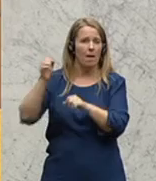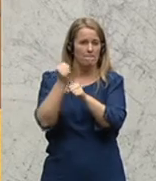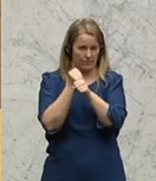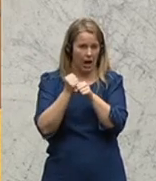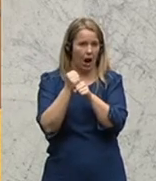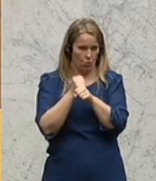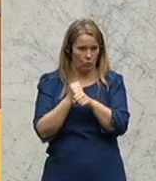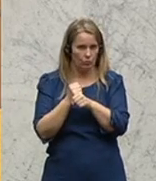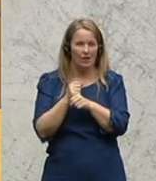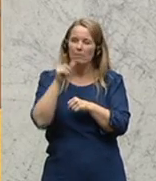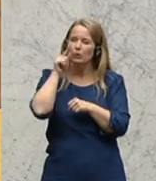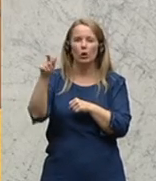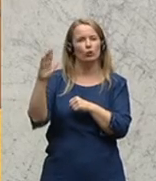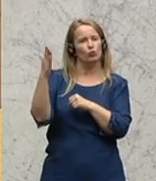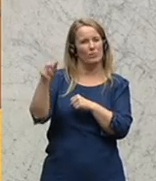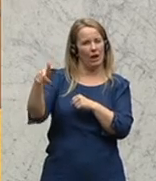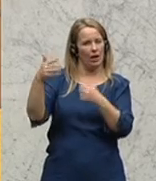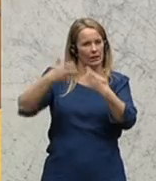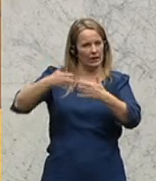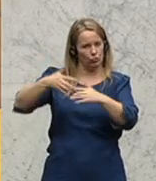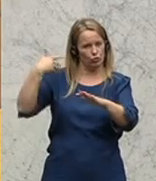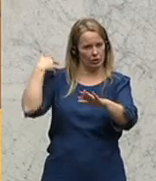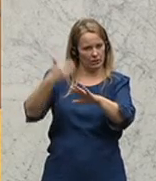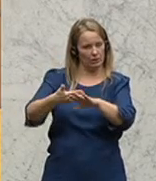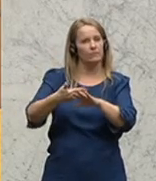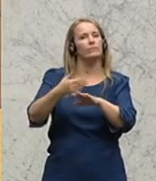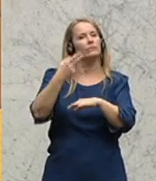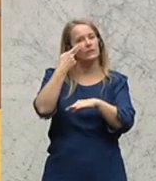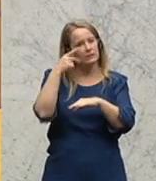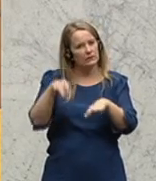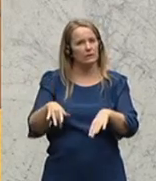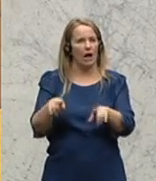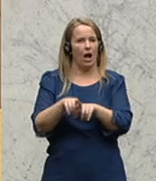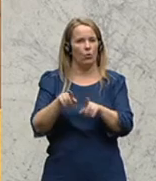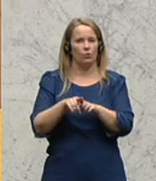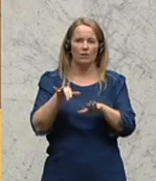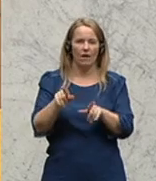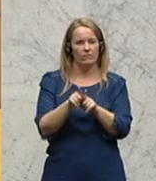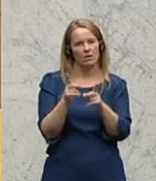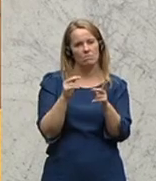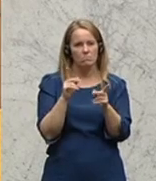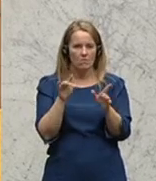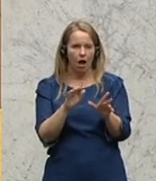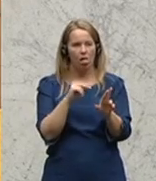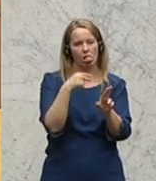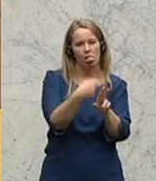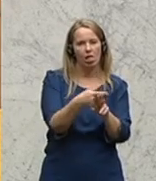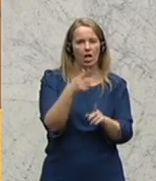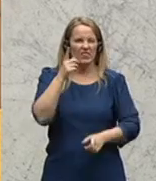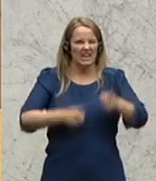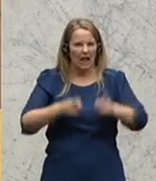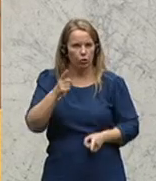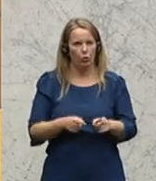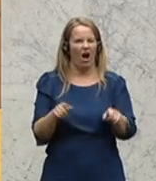Und daher sieht man im österreichischen Spiegel der Geschichte ganz einfach auch Anbiederung an Diktaturen. Man sieht Feigheit und